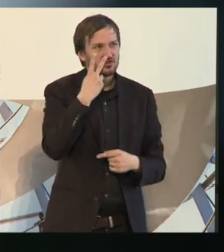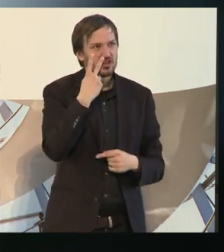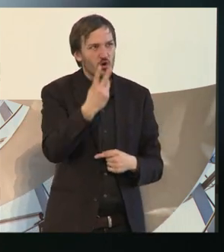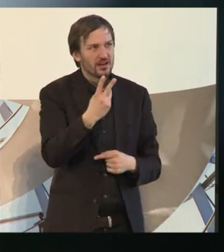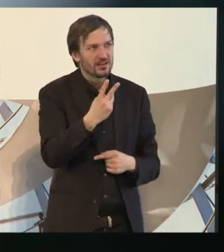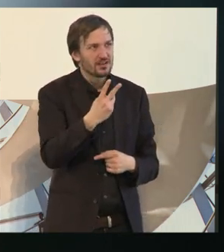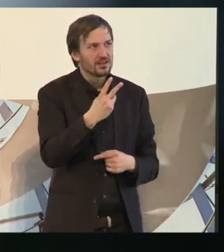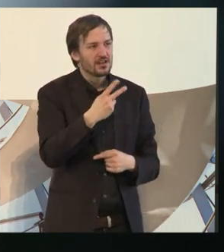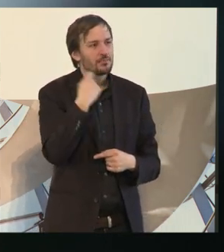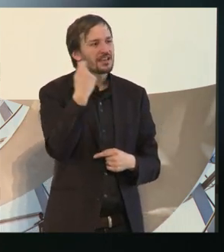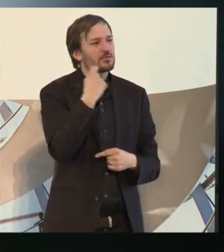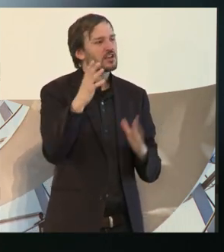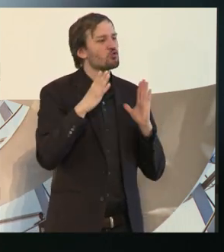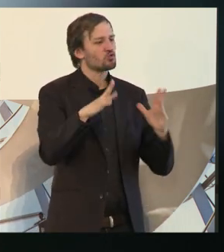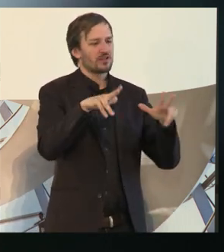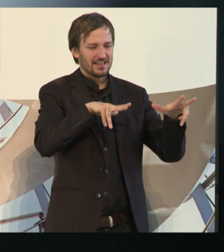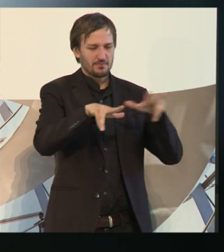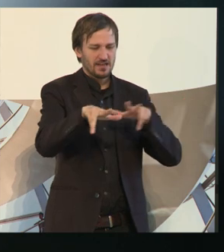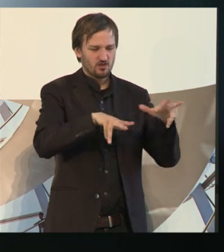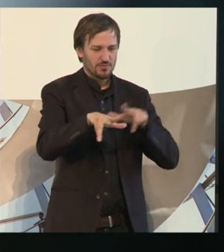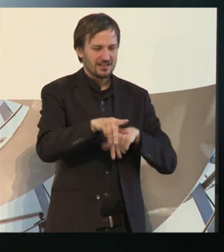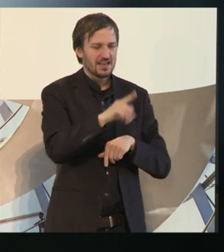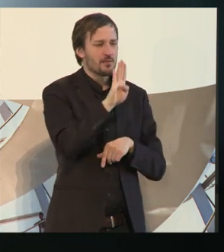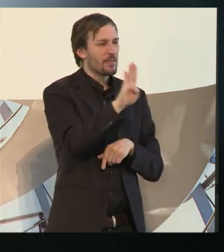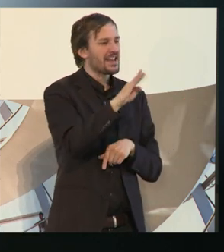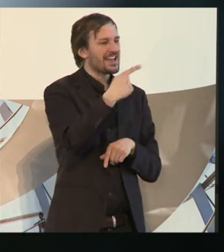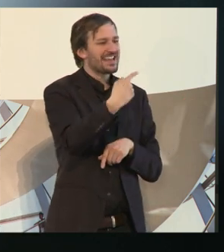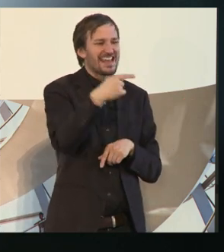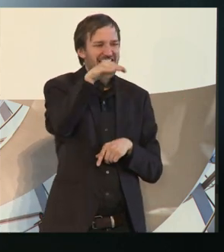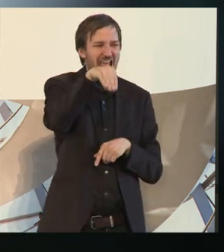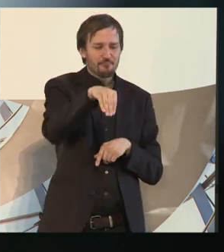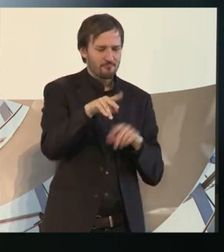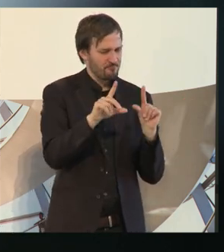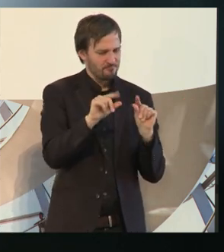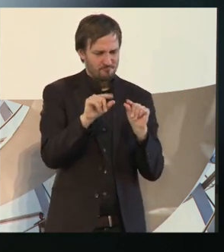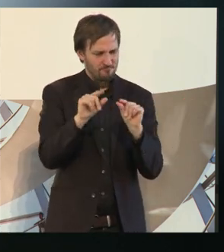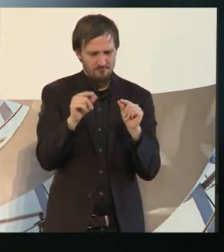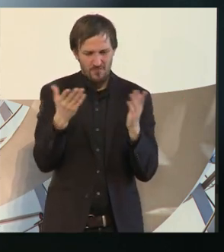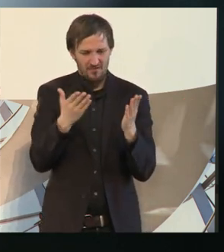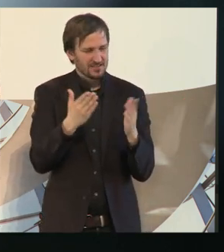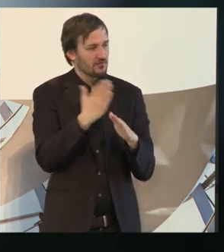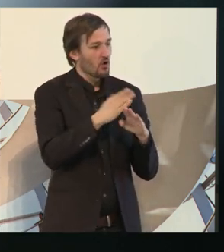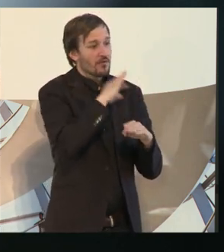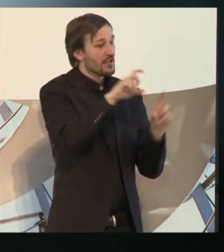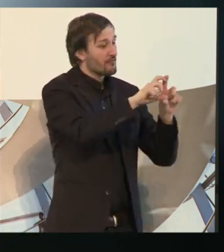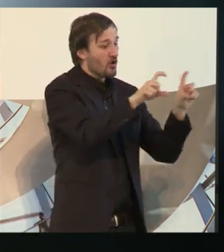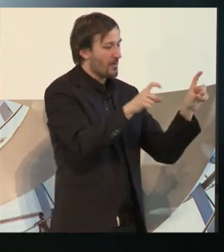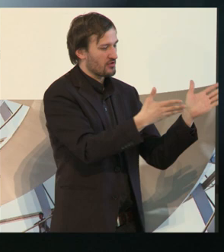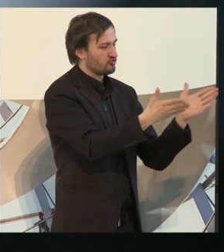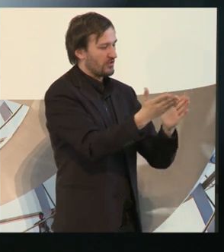Das ist die Abkürzung, ja. Wie wird das richtig gemacht? Weil in vielen Unternehmen wird das nicht richtig gemacht.